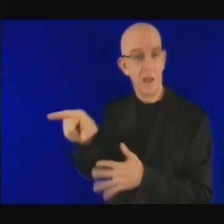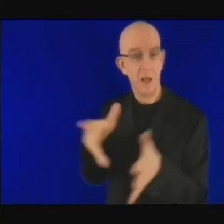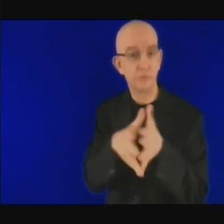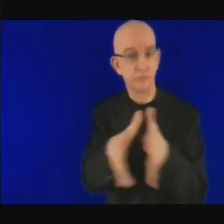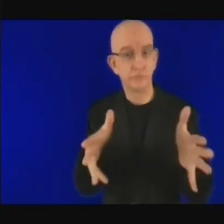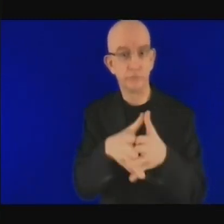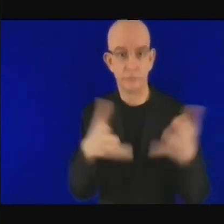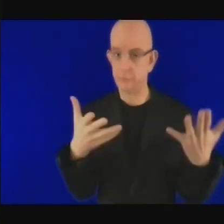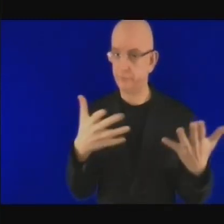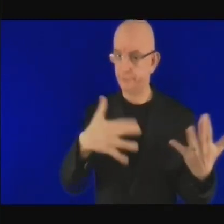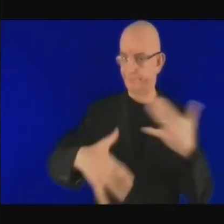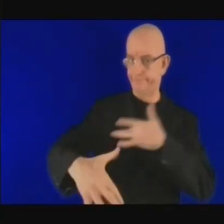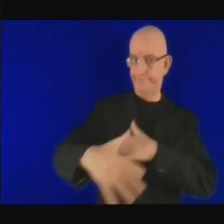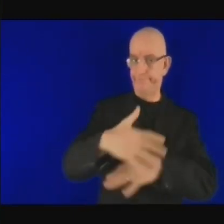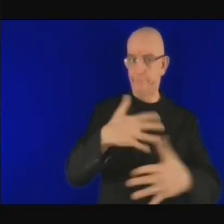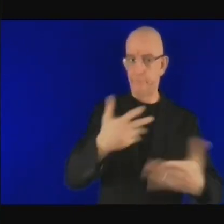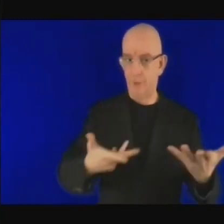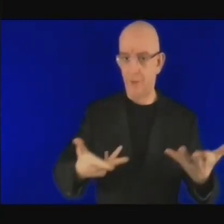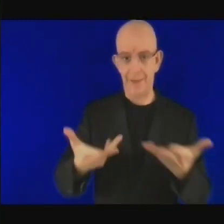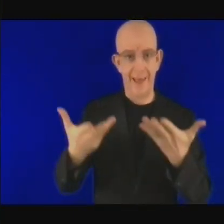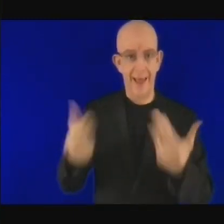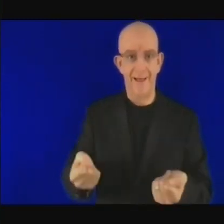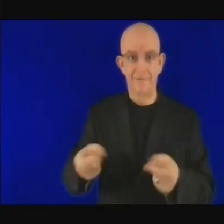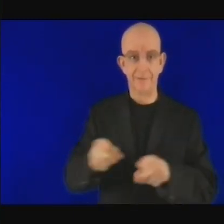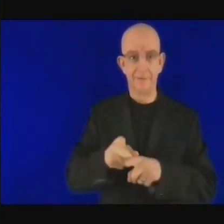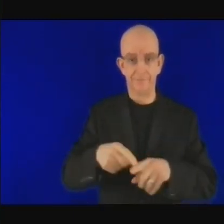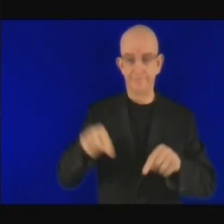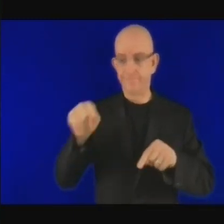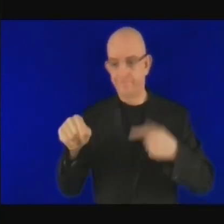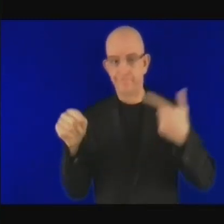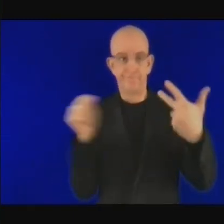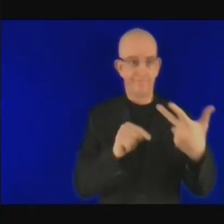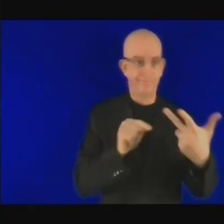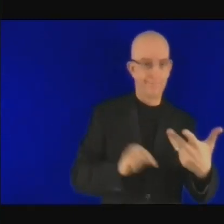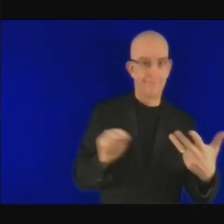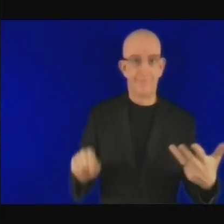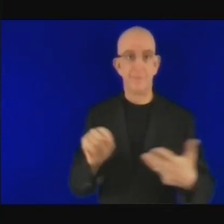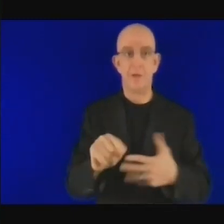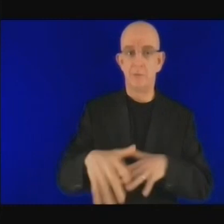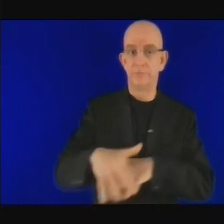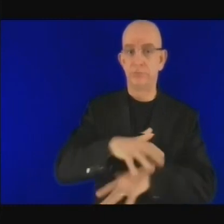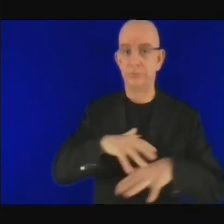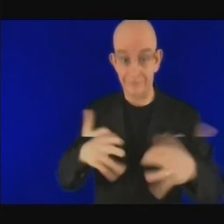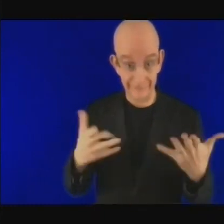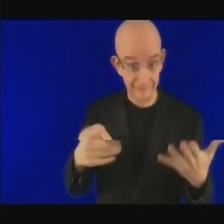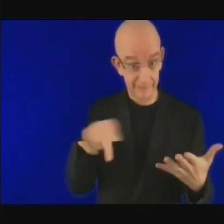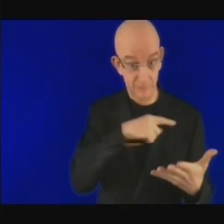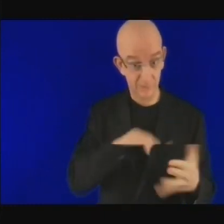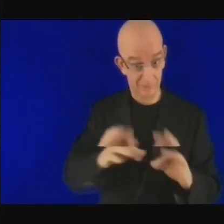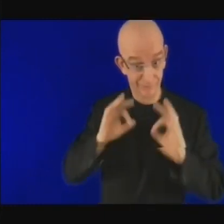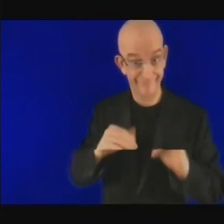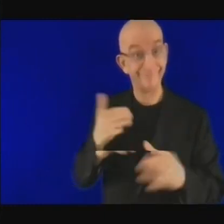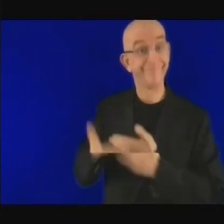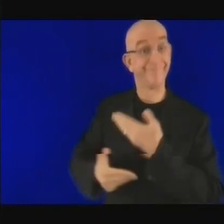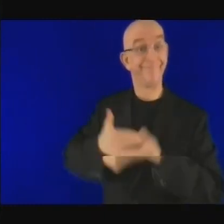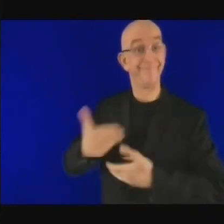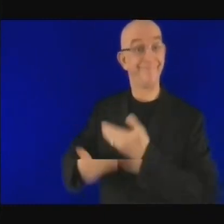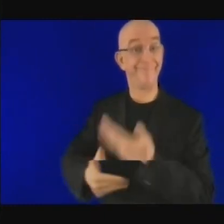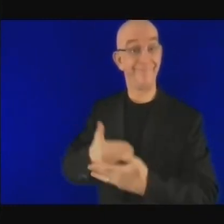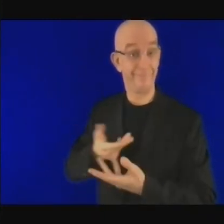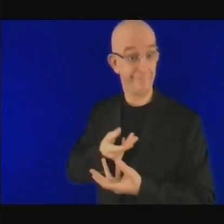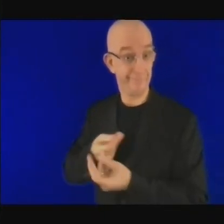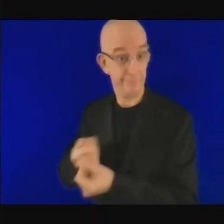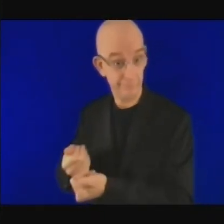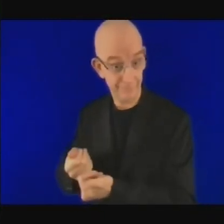est-ce que nous faisons preuve de suffisamment de réalisme pour les régler avec des questions de